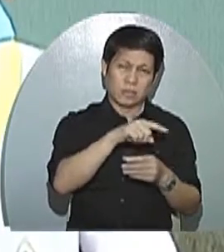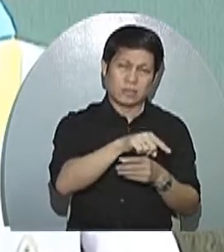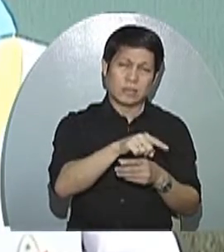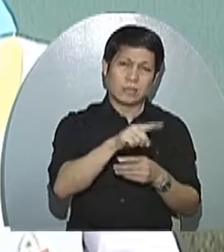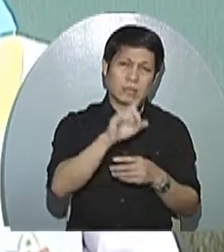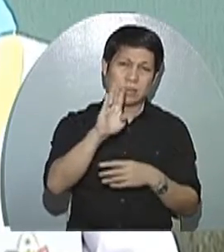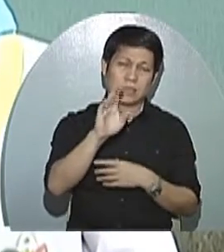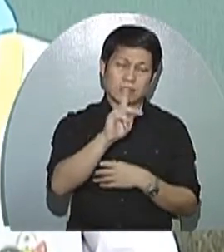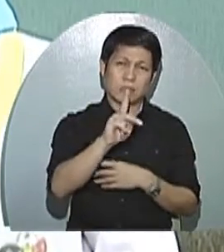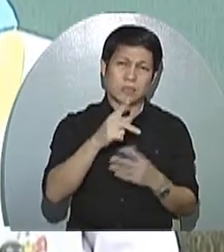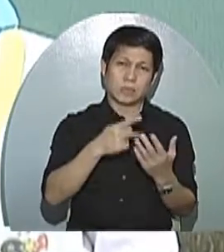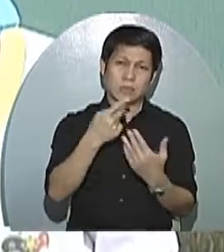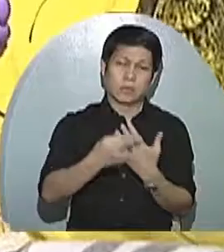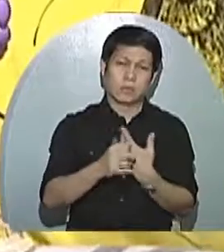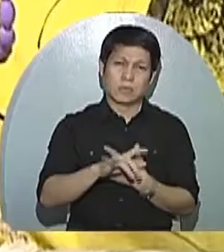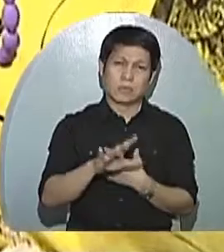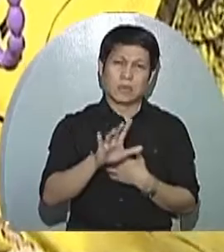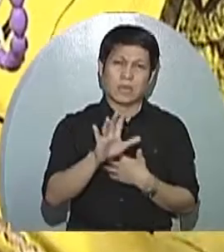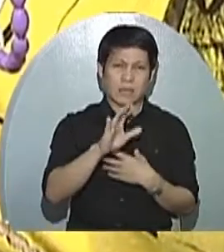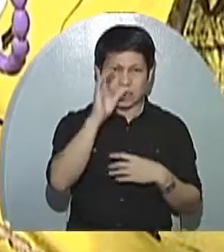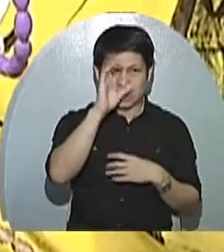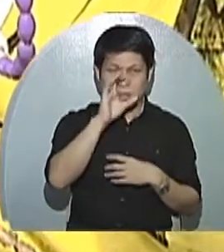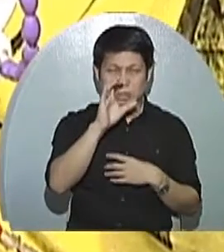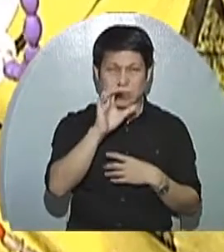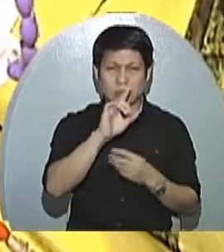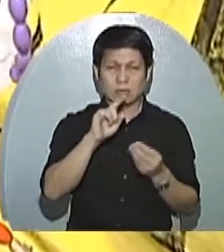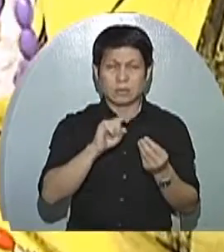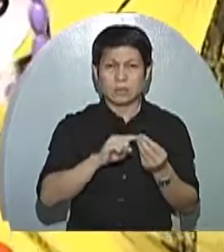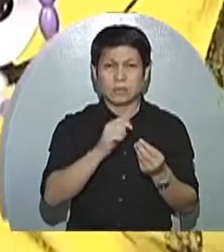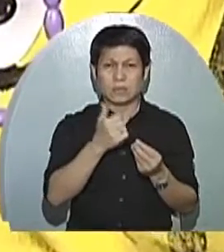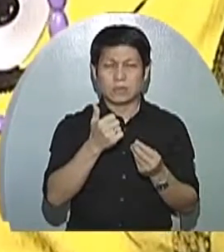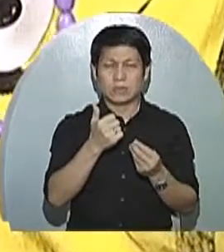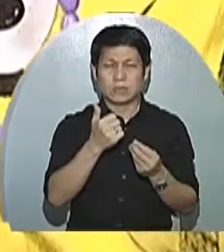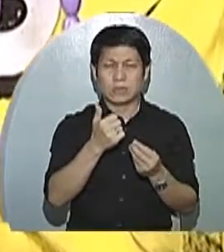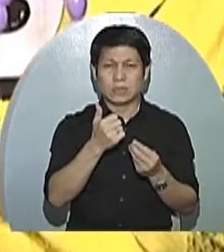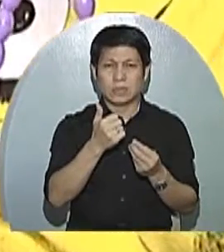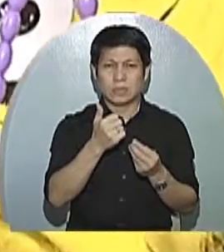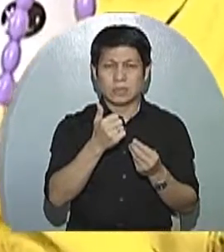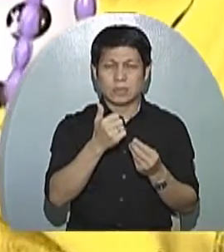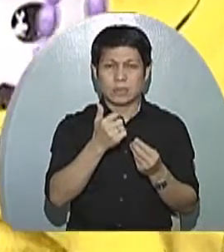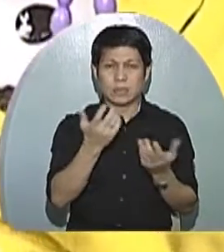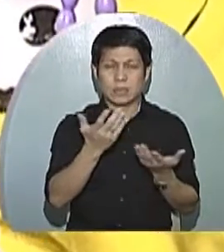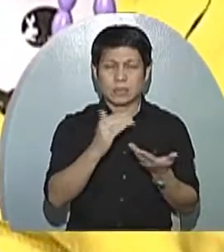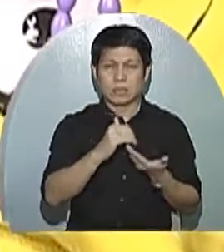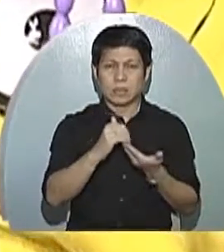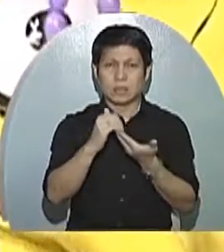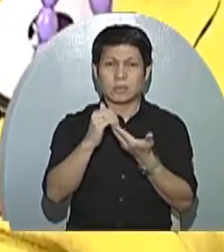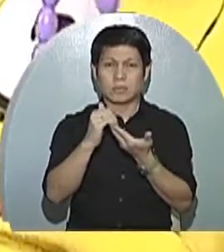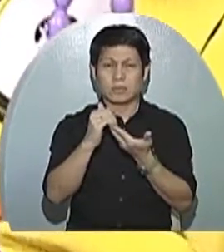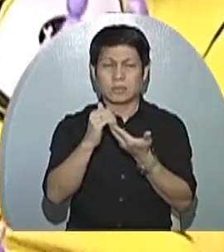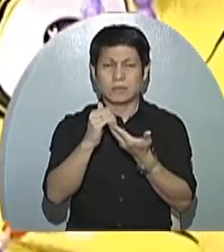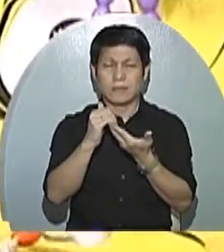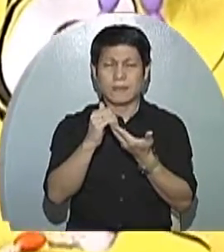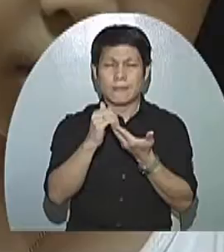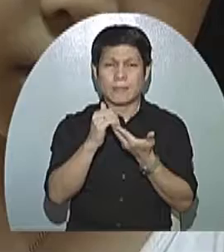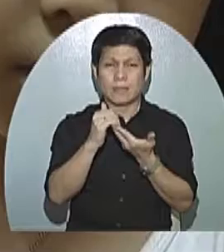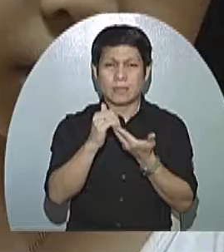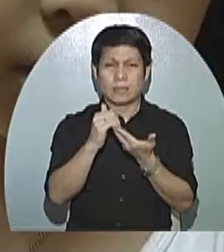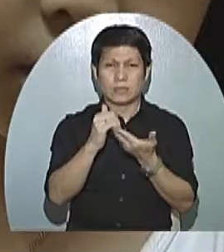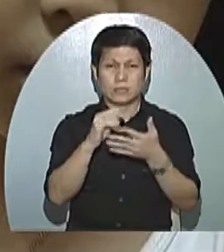kabahagi ng Batang K program. Meron din mga cancer-related cases na naitampok natin dito sa kapwa ko, mahal ko.